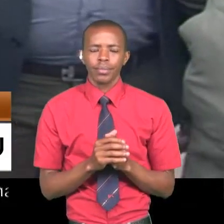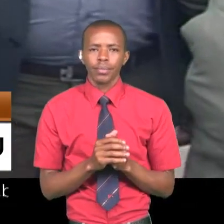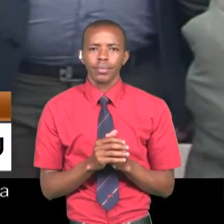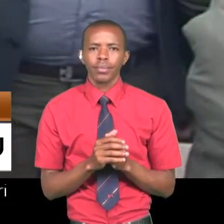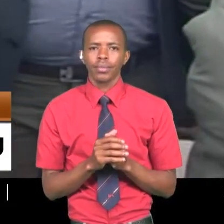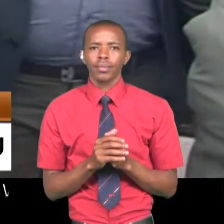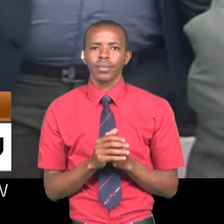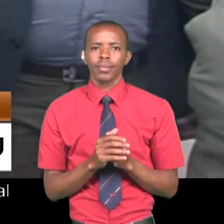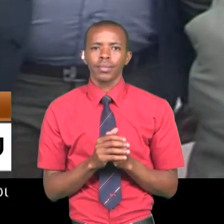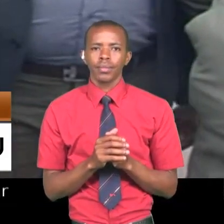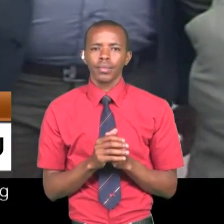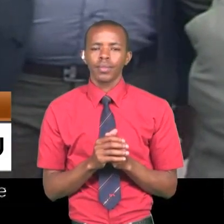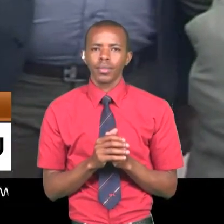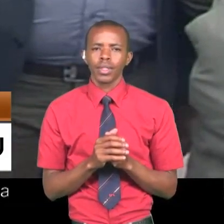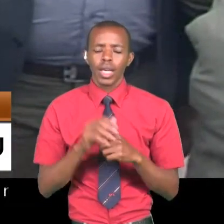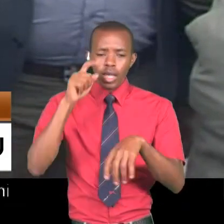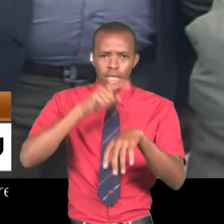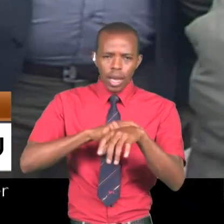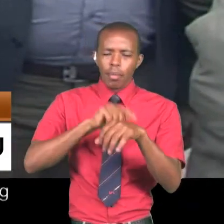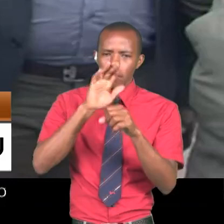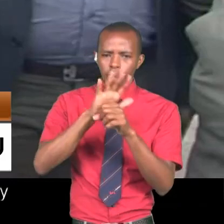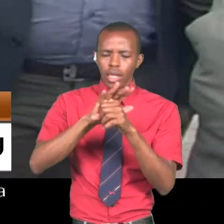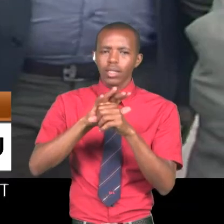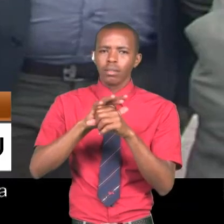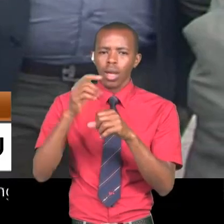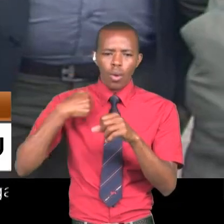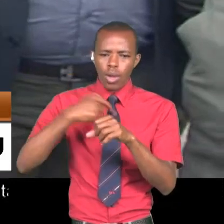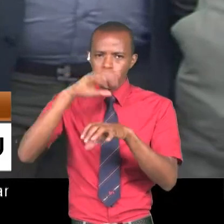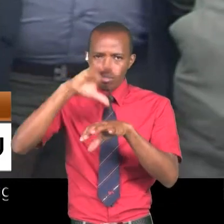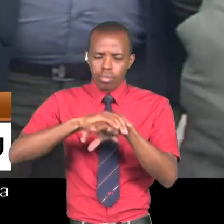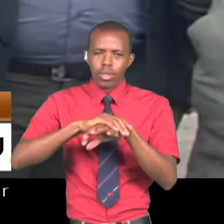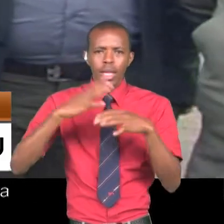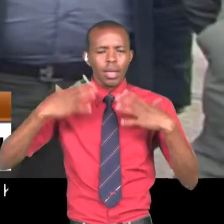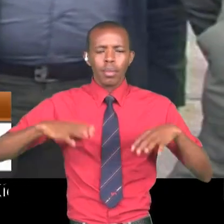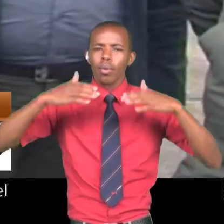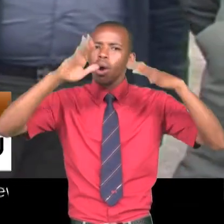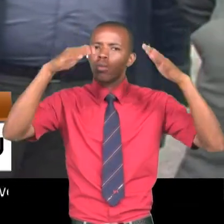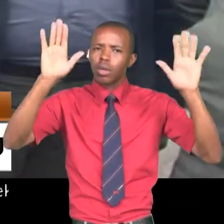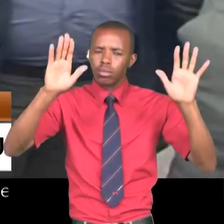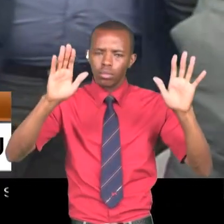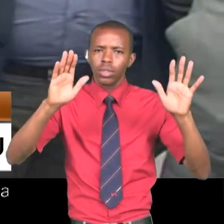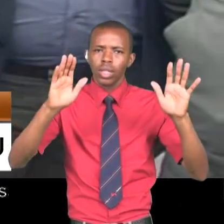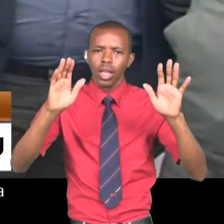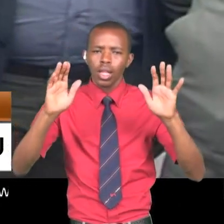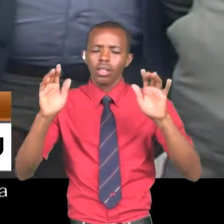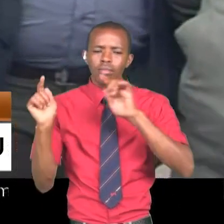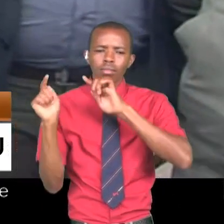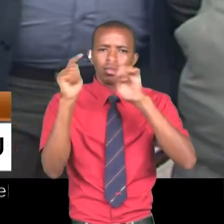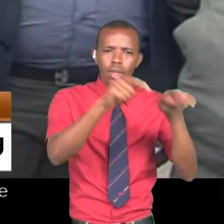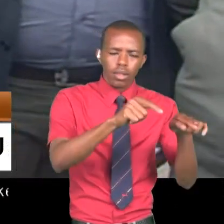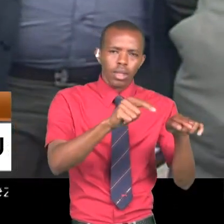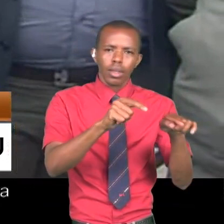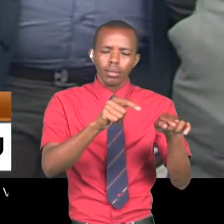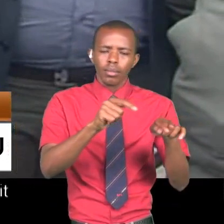Ukiangalia na mara kwa mara tukipata. Unapata ni watu wainje ambao wanakuja hapa